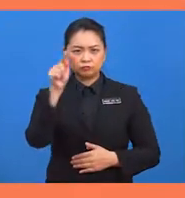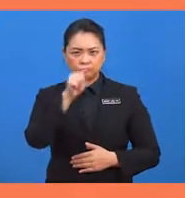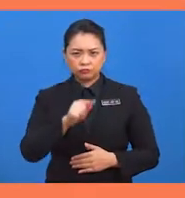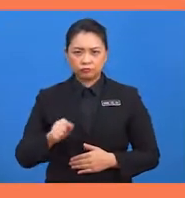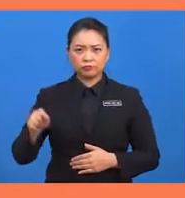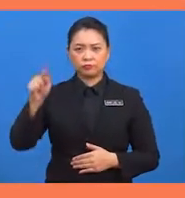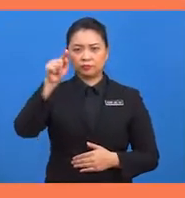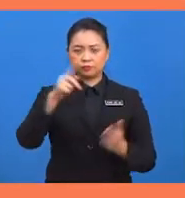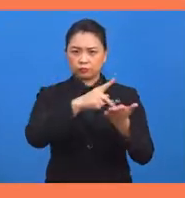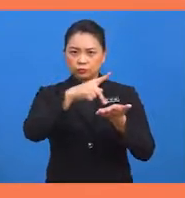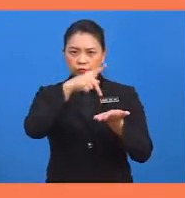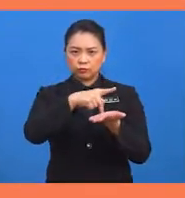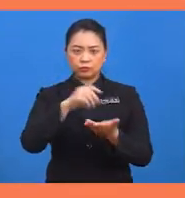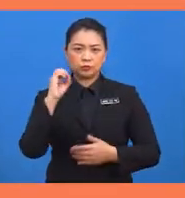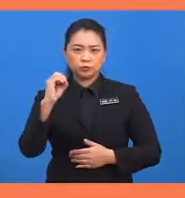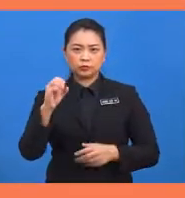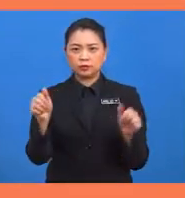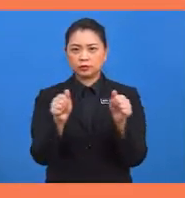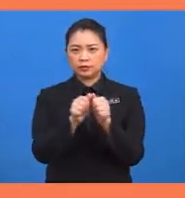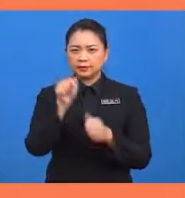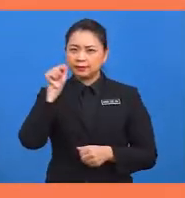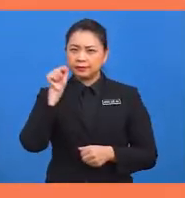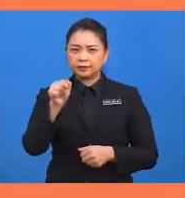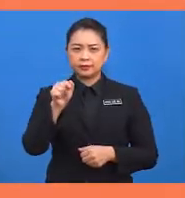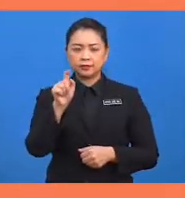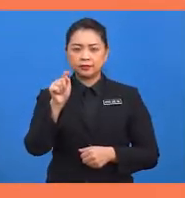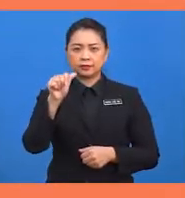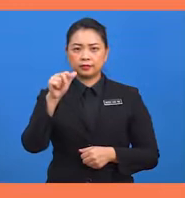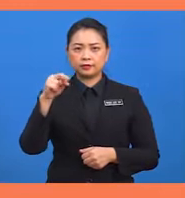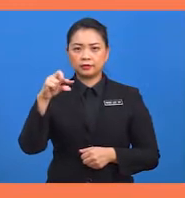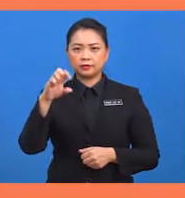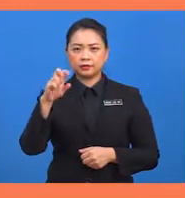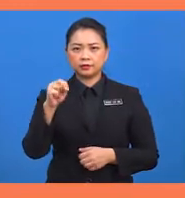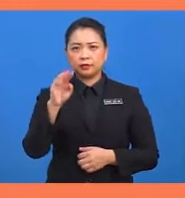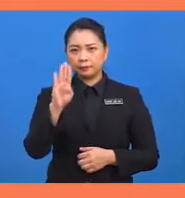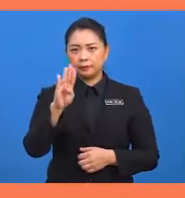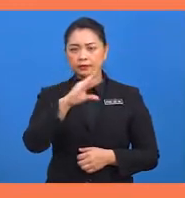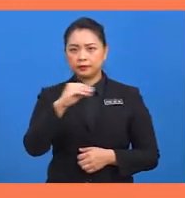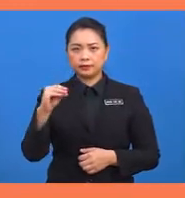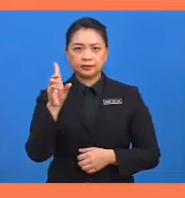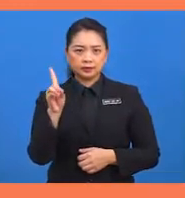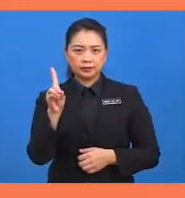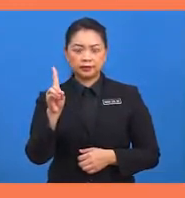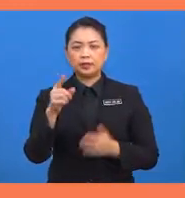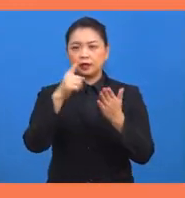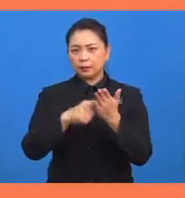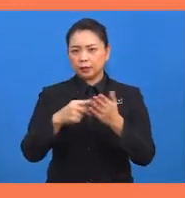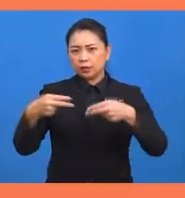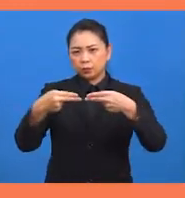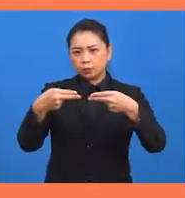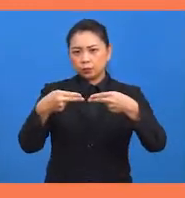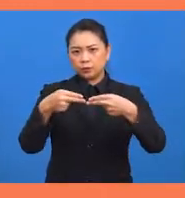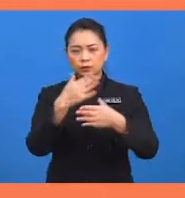berpusat di O dengan titik ketenjenan di B dan D. Apakah hubungan